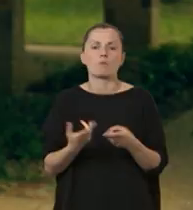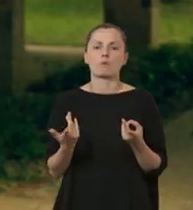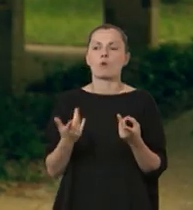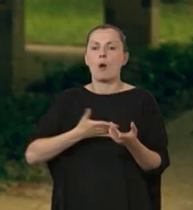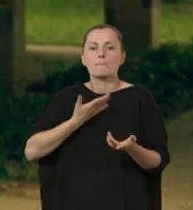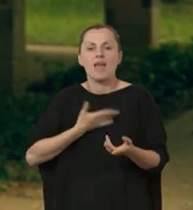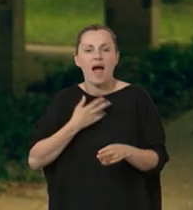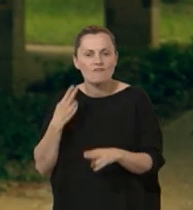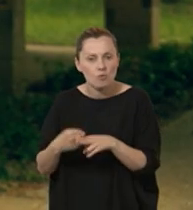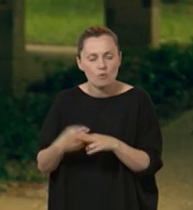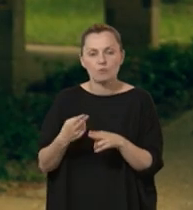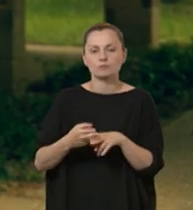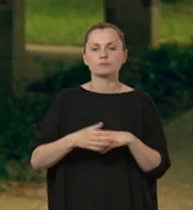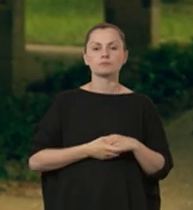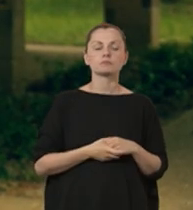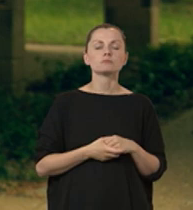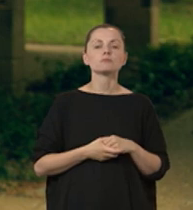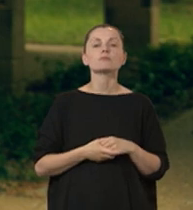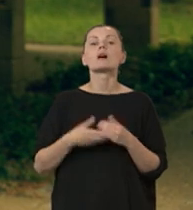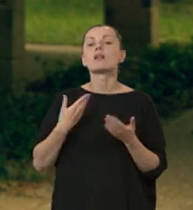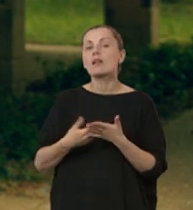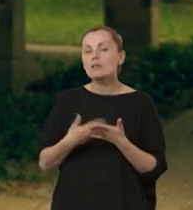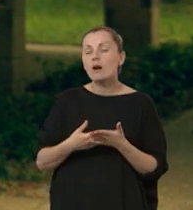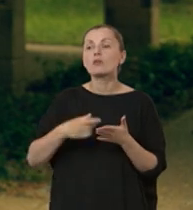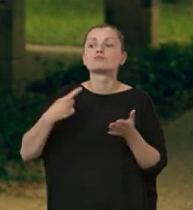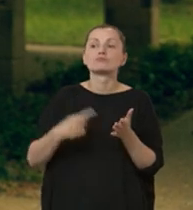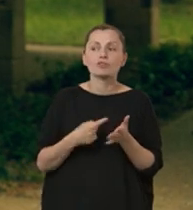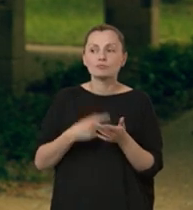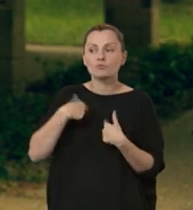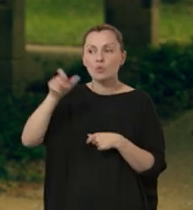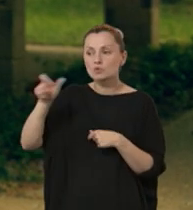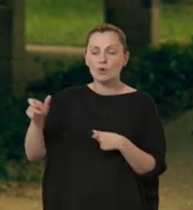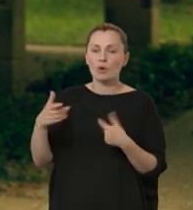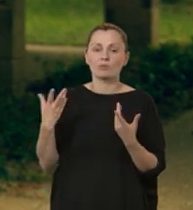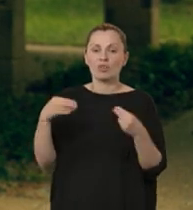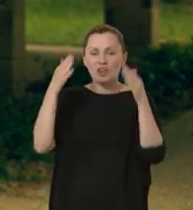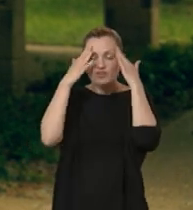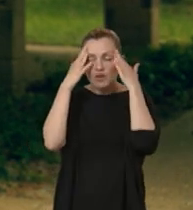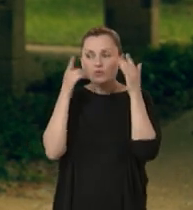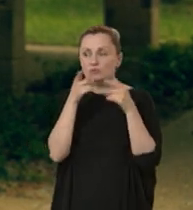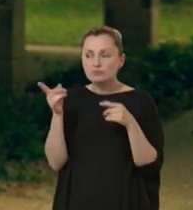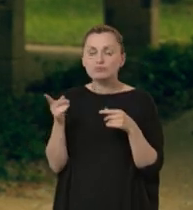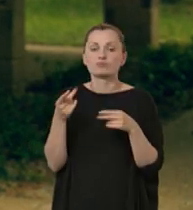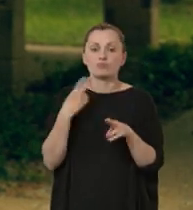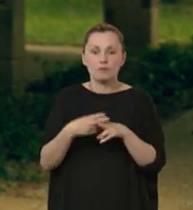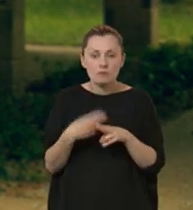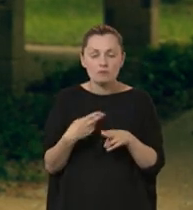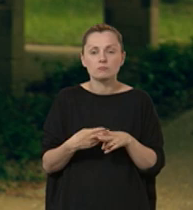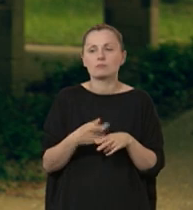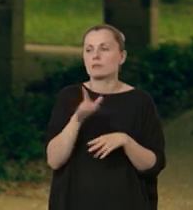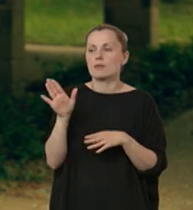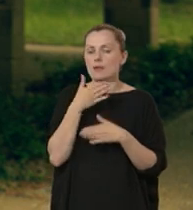na pewne swoje objawy chorobowe. I często właśnie takie osoby nieświadome, często swojego stanu zdrowia,